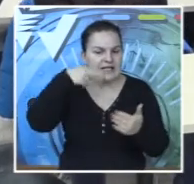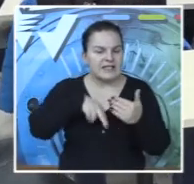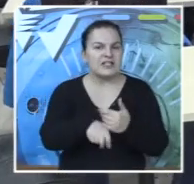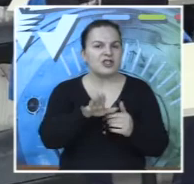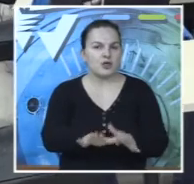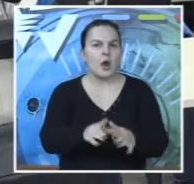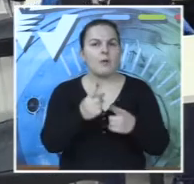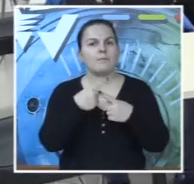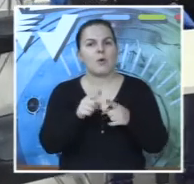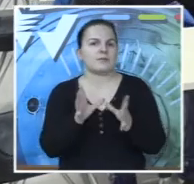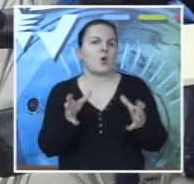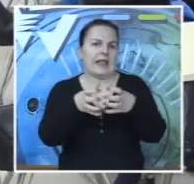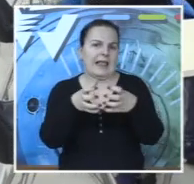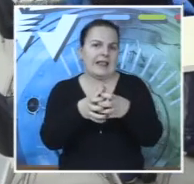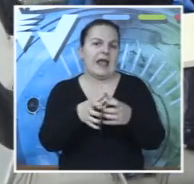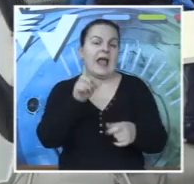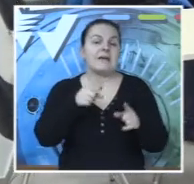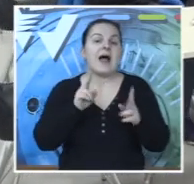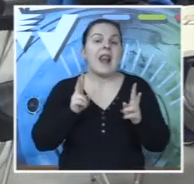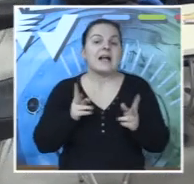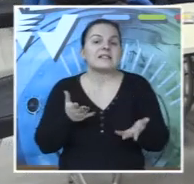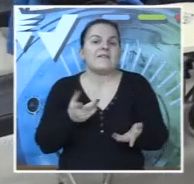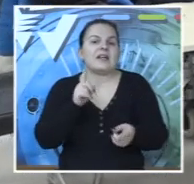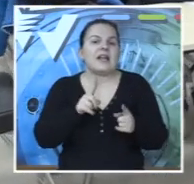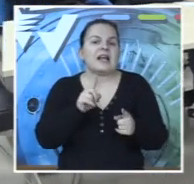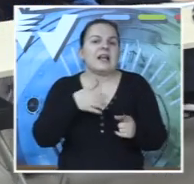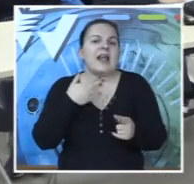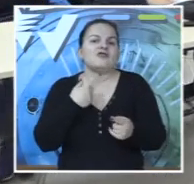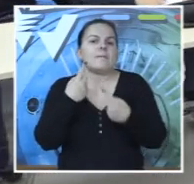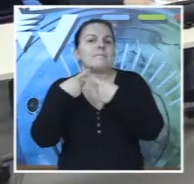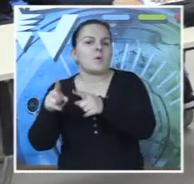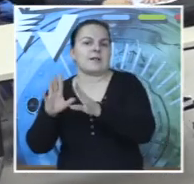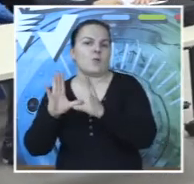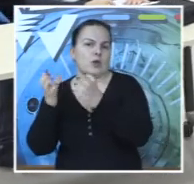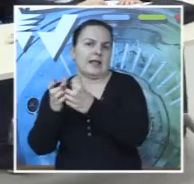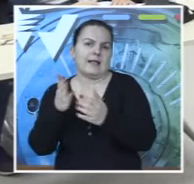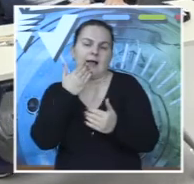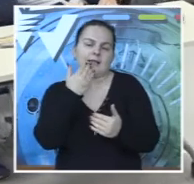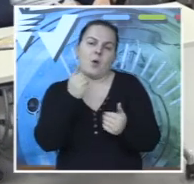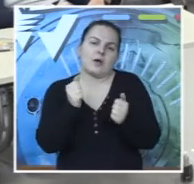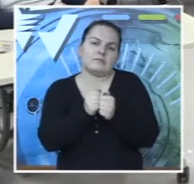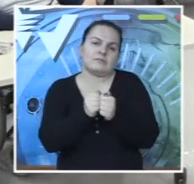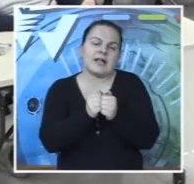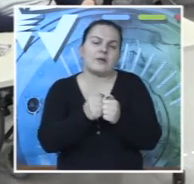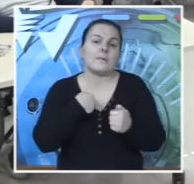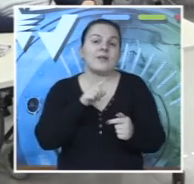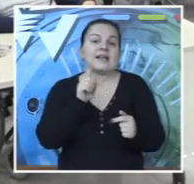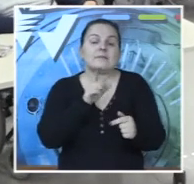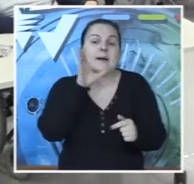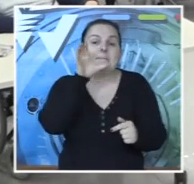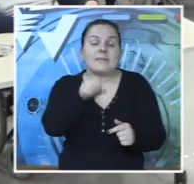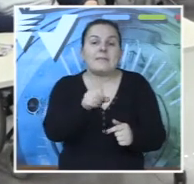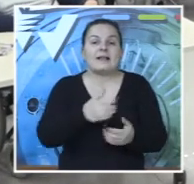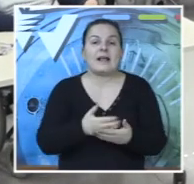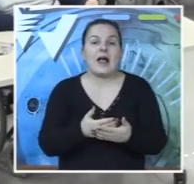da on ima svoj kabinet i ja neću iz svog kabineta. Znači nismo imali takvi slučajeva stvarno. Mislim bar ja nisam